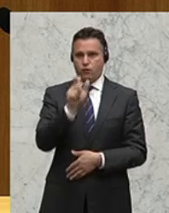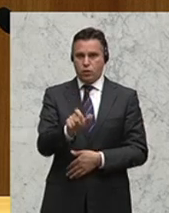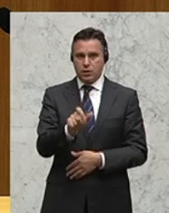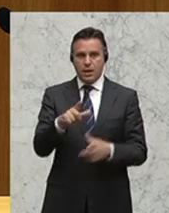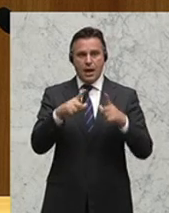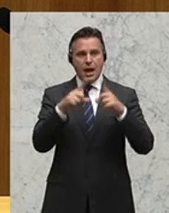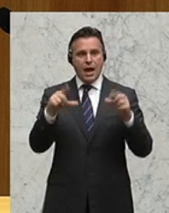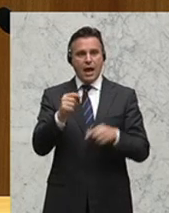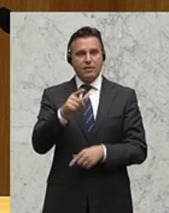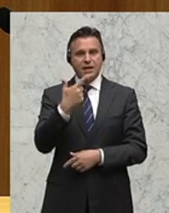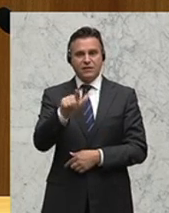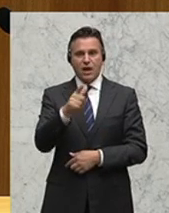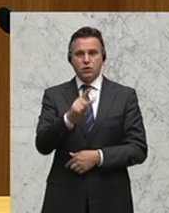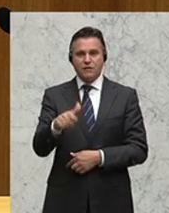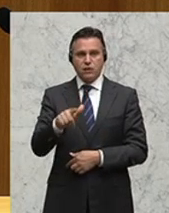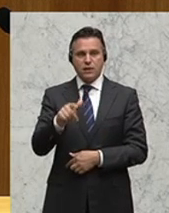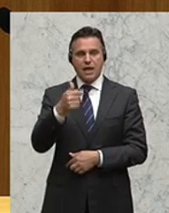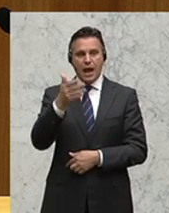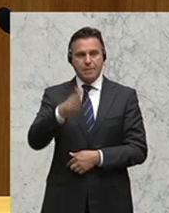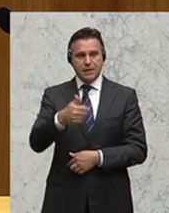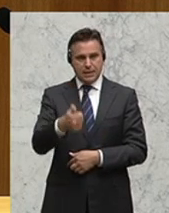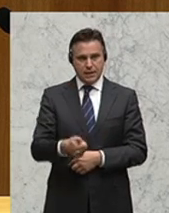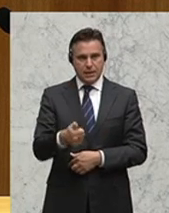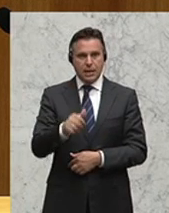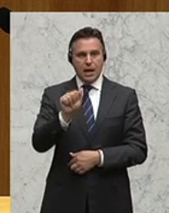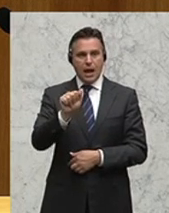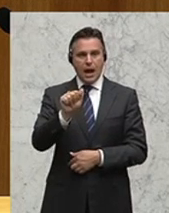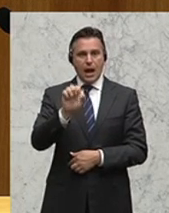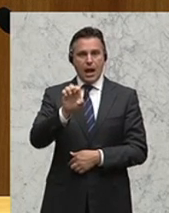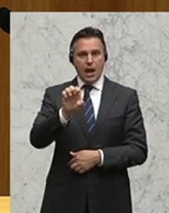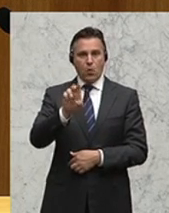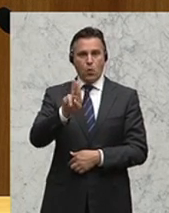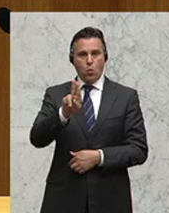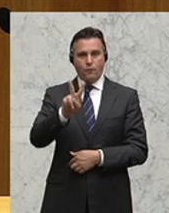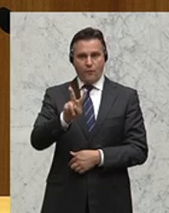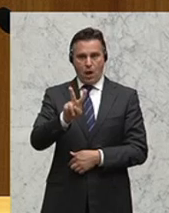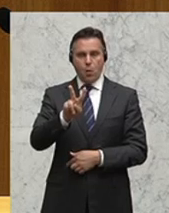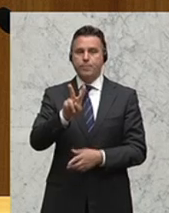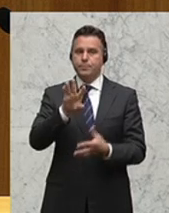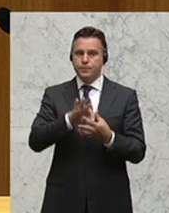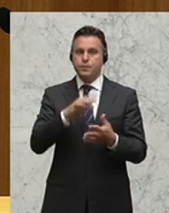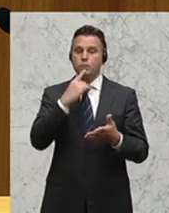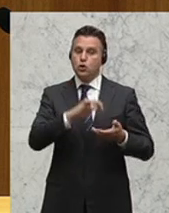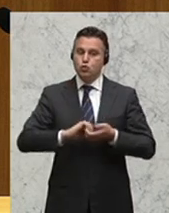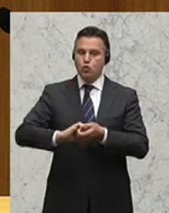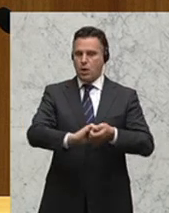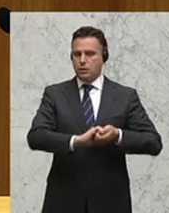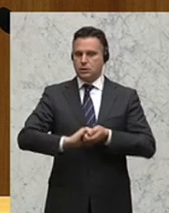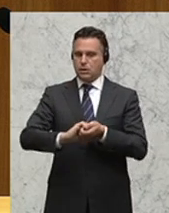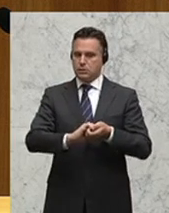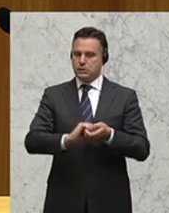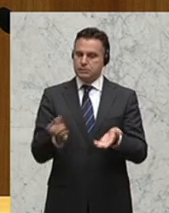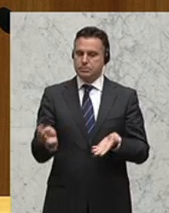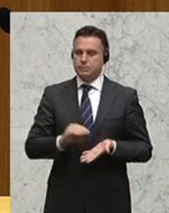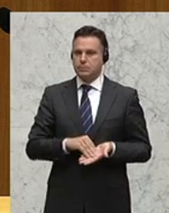Artikel 222 Absatz 1 des AEUV die sogenannte Solidaritätsklausel, wonach die